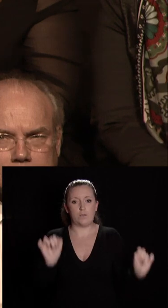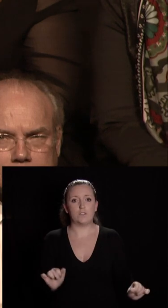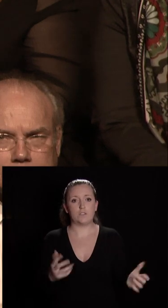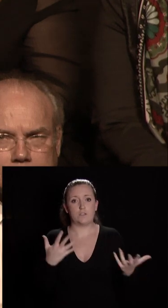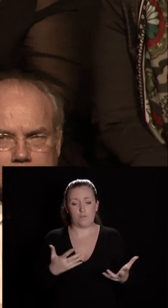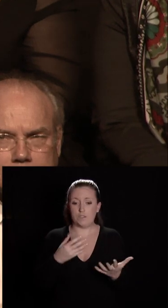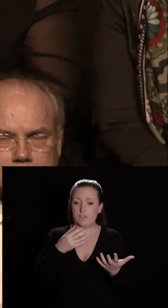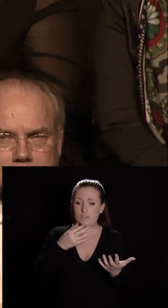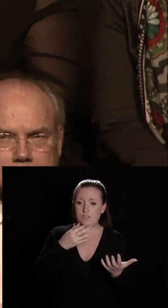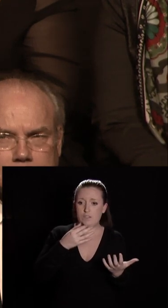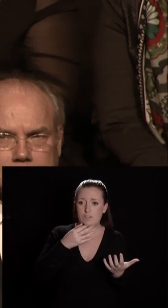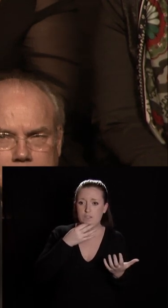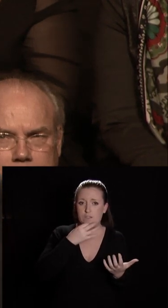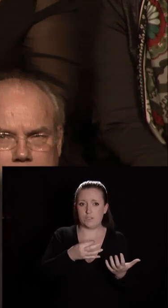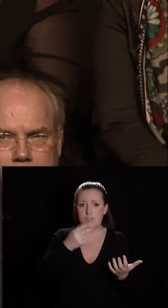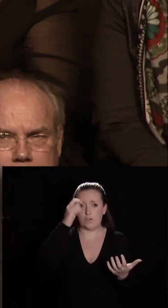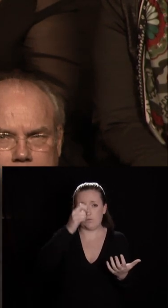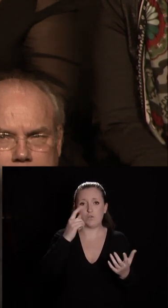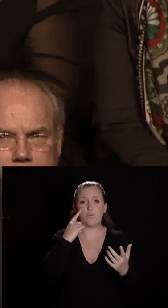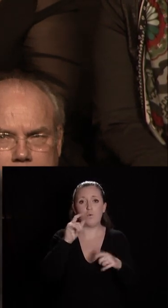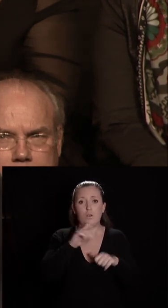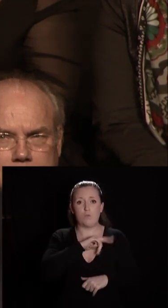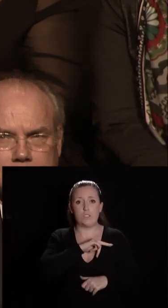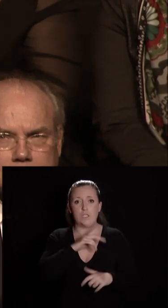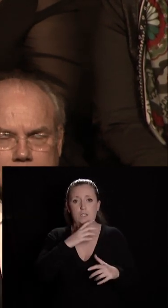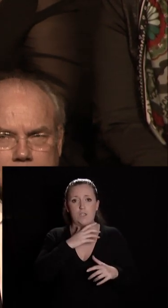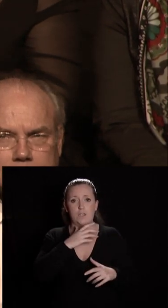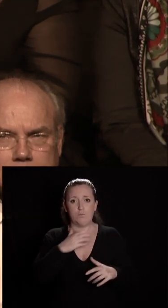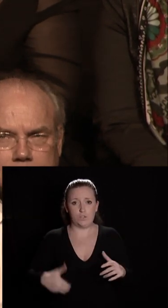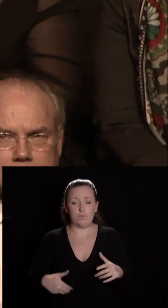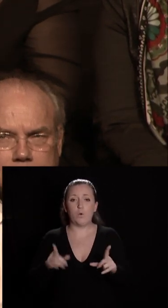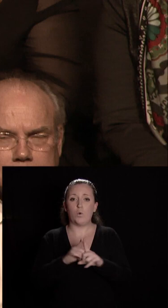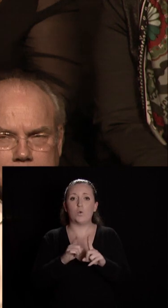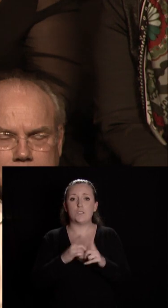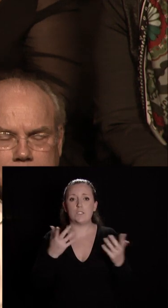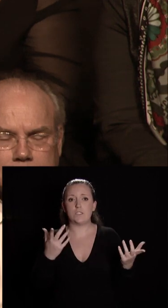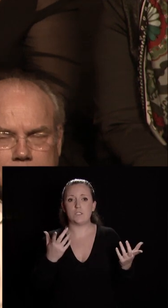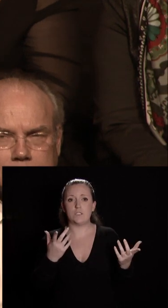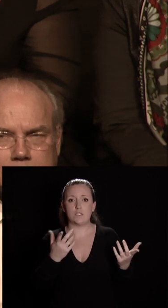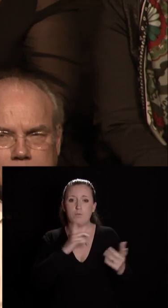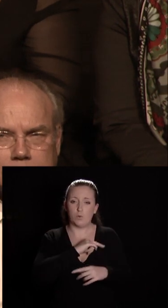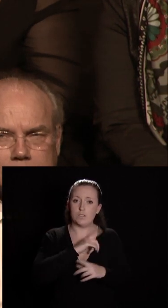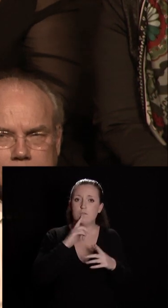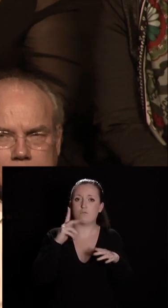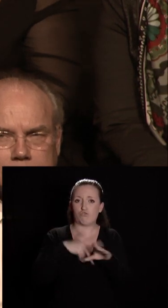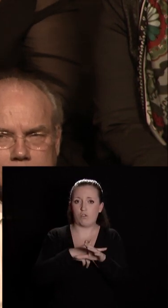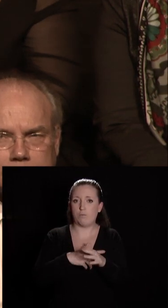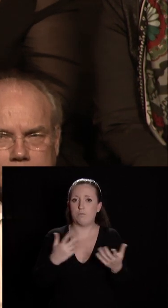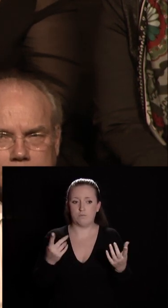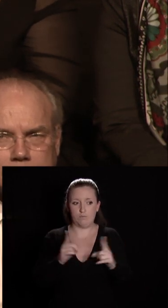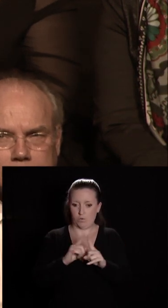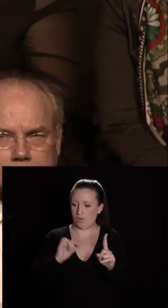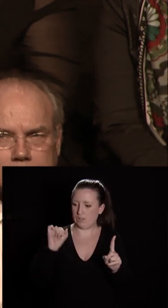rendre hommage aux policiers municipaux aux forces bien sûr de police et de gendarmerie qui sont mobilisés